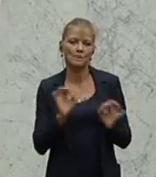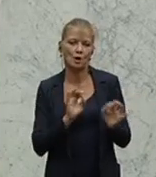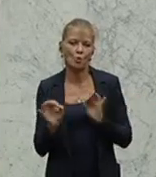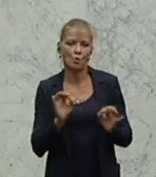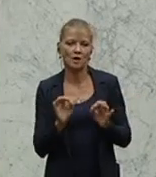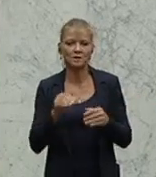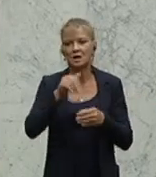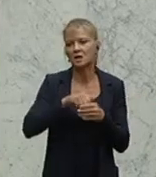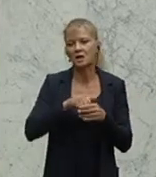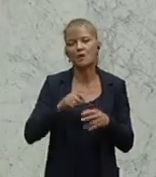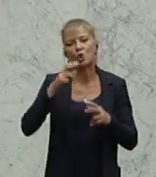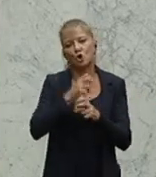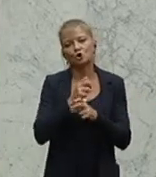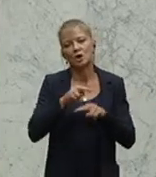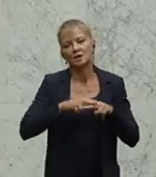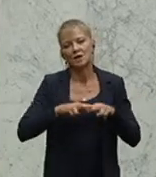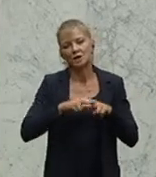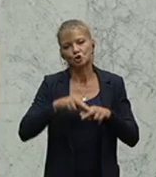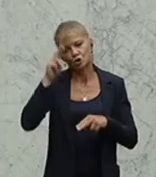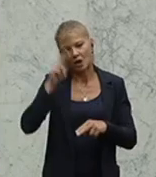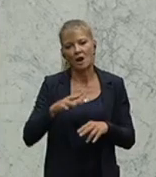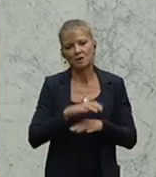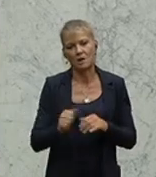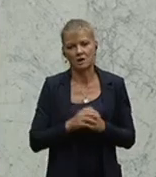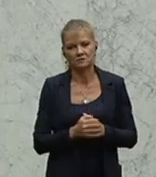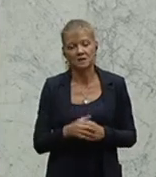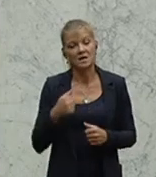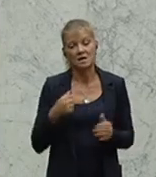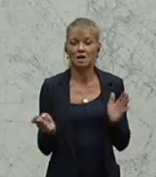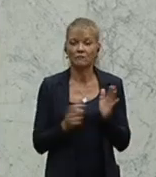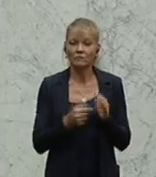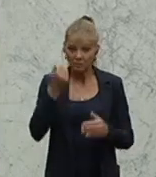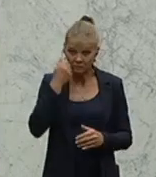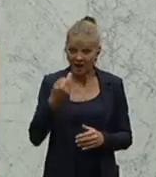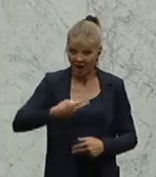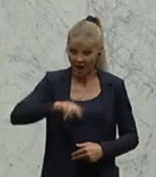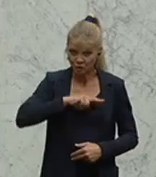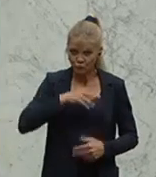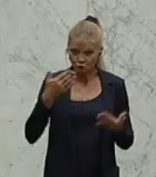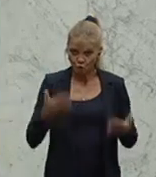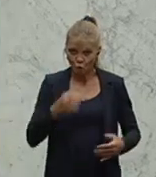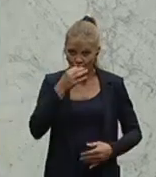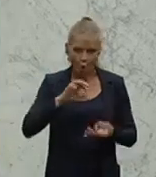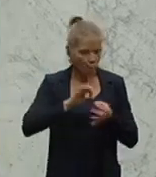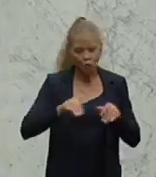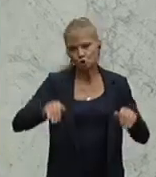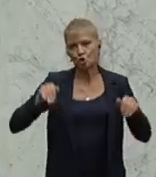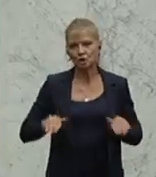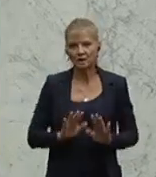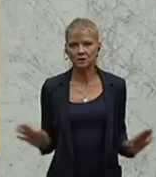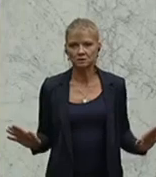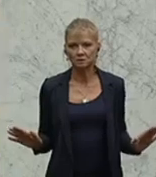österreichischen Nationalrat auszufüllen. Ich fordere Sie auf, beantworten Sie diese Fragen oder treten Sie zurück.